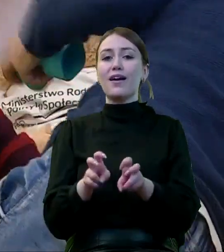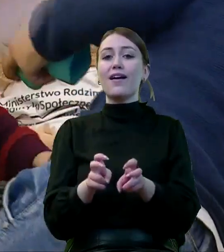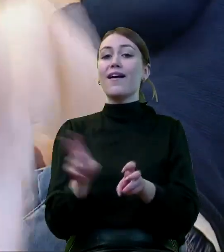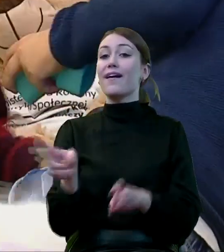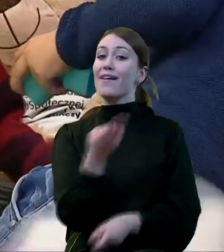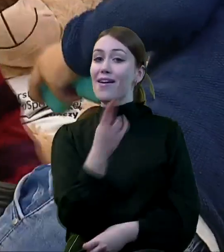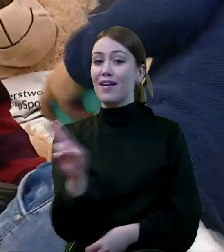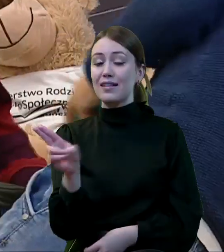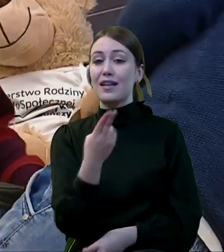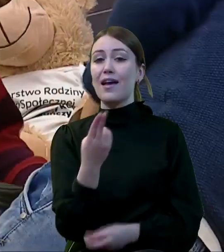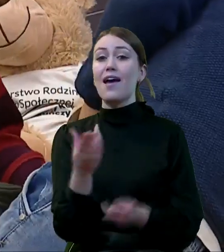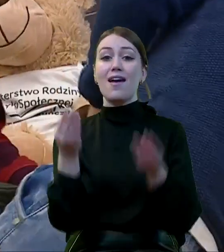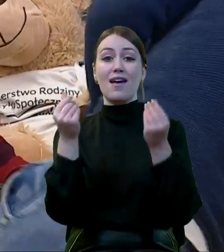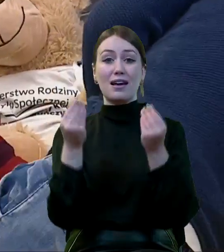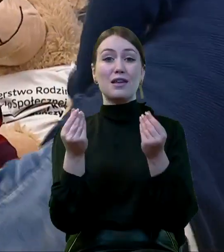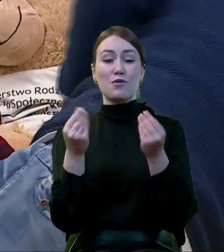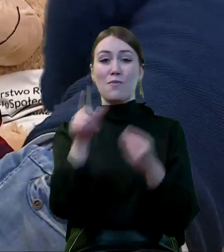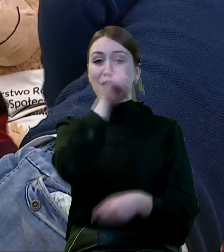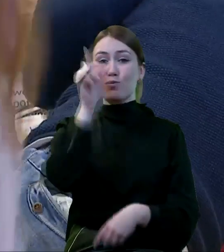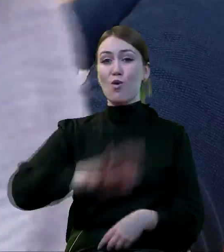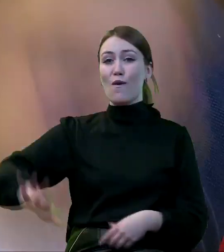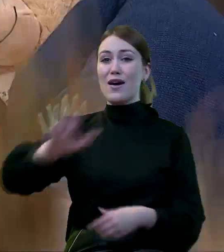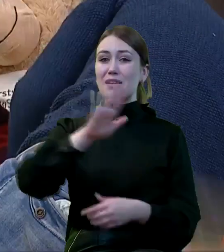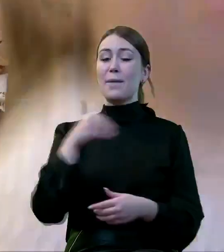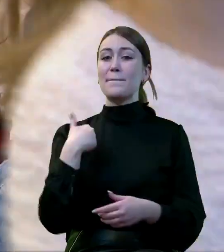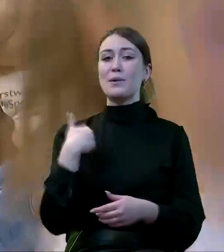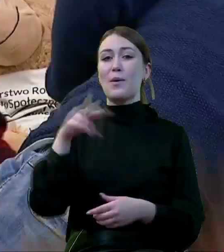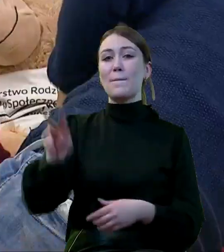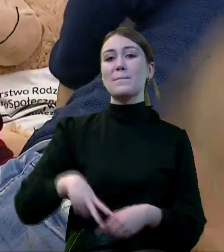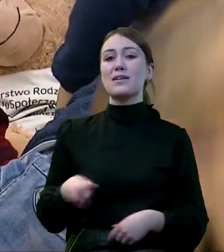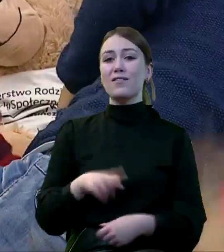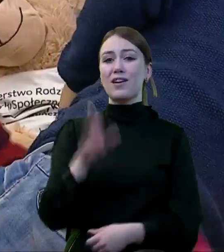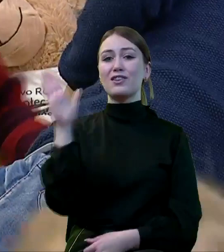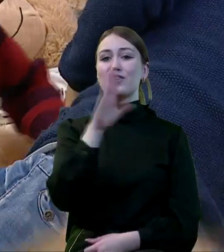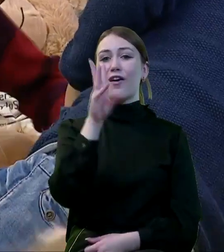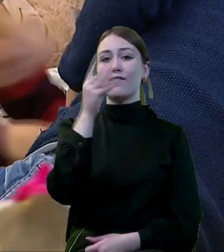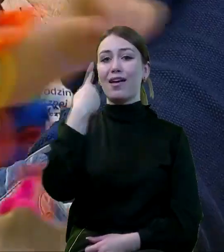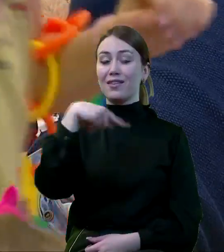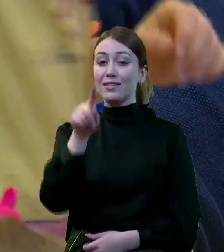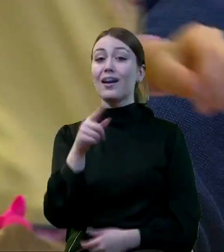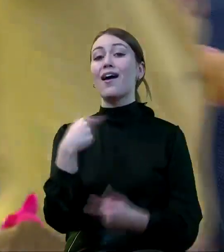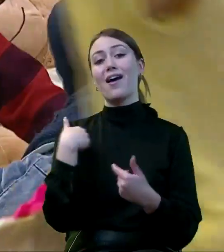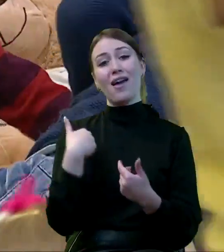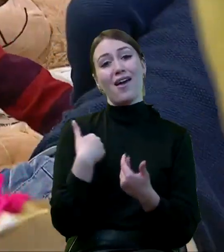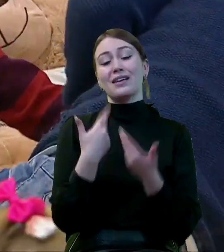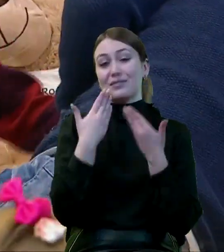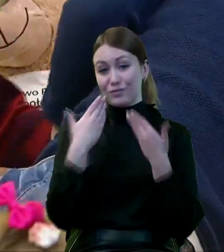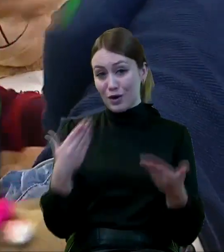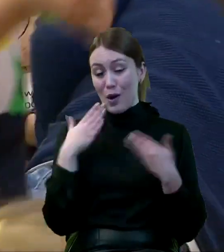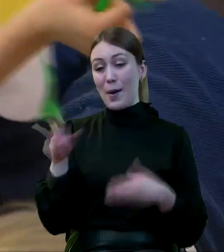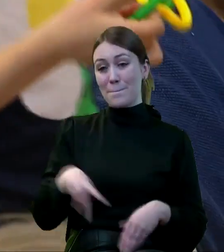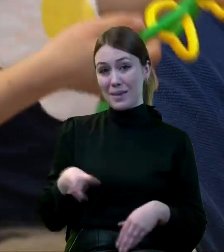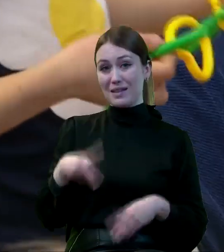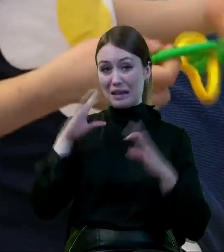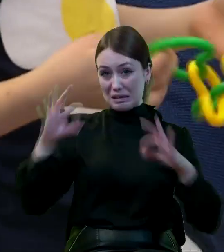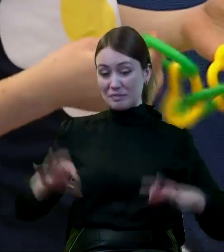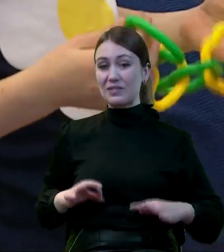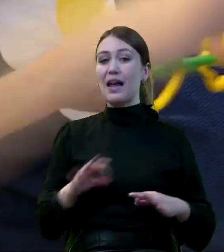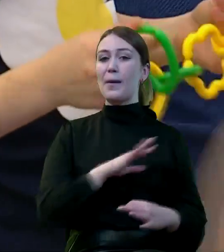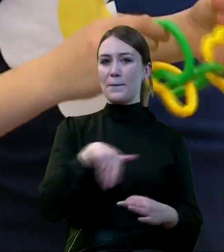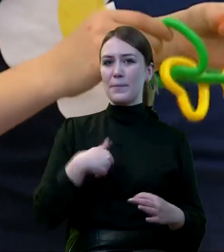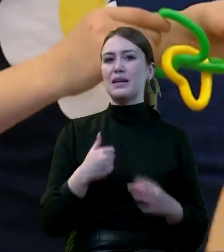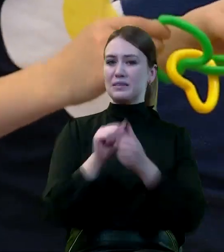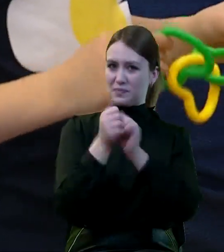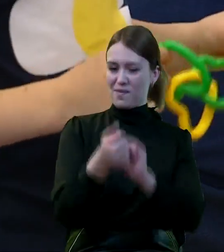jeszcze kiedy właśnie ekonomia społeczna była u pana ministra Stanisława Szweda, za co dziękuję państwu ministrom, że udało nam się